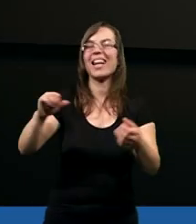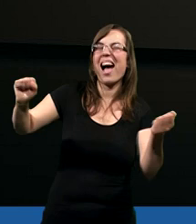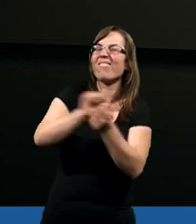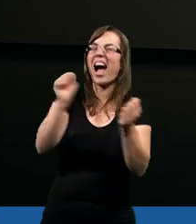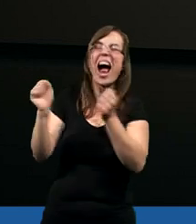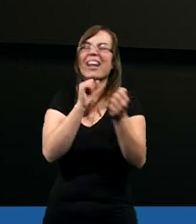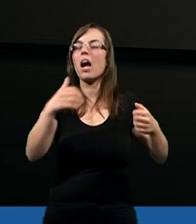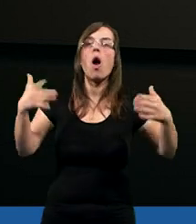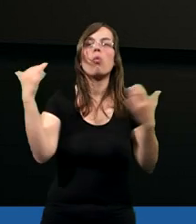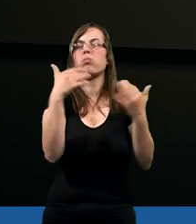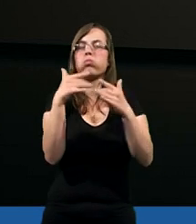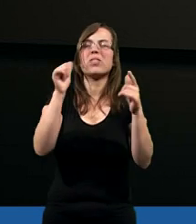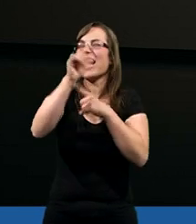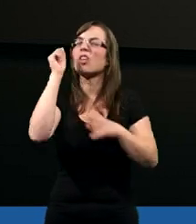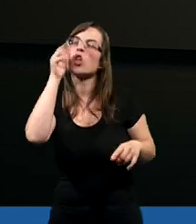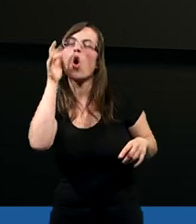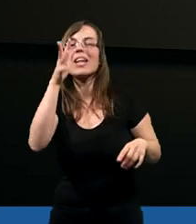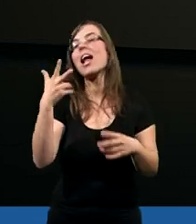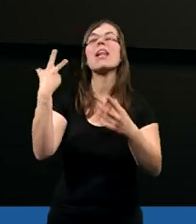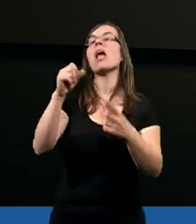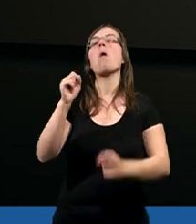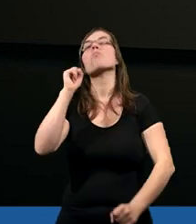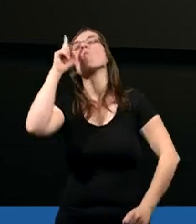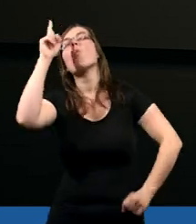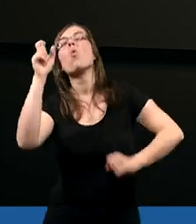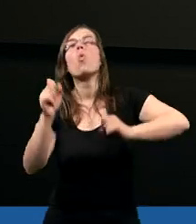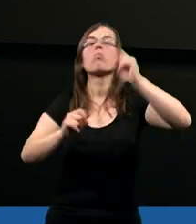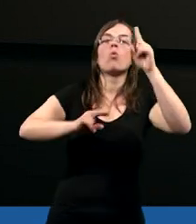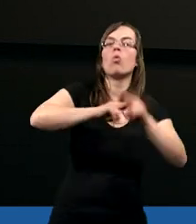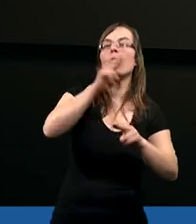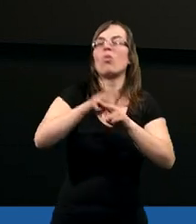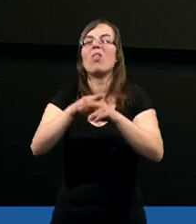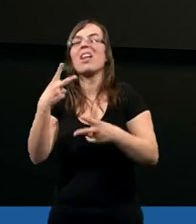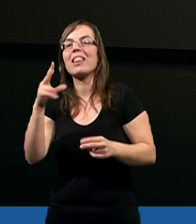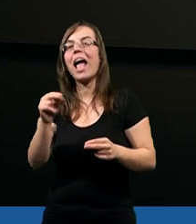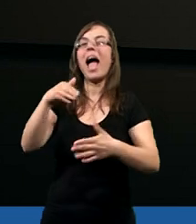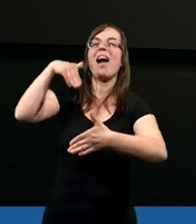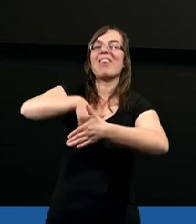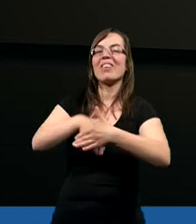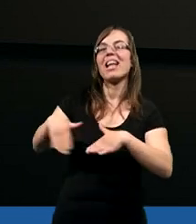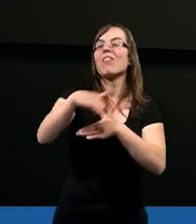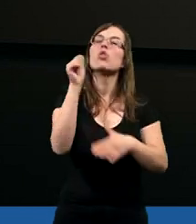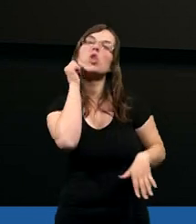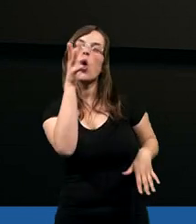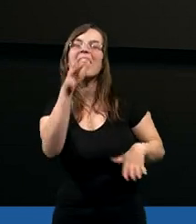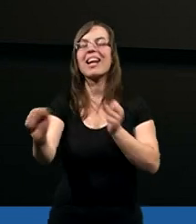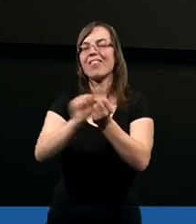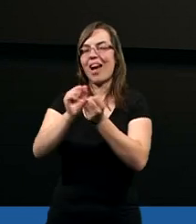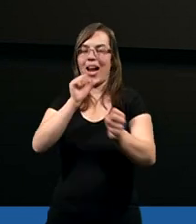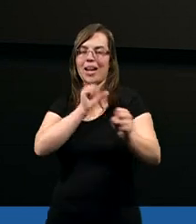walka, to nie jest tak od czasu do czasu, ale codzienna walka i to z zewnętrznymi i z wewnętrznymi przeciwnościami.